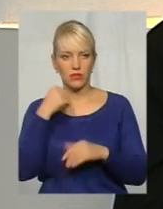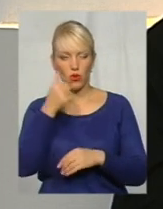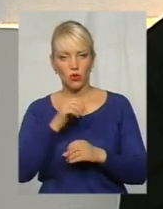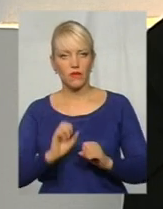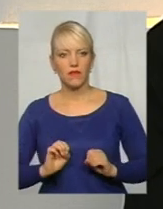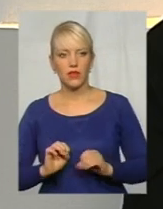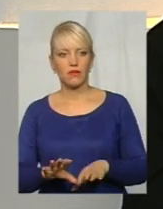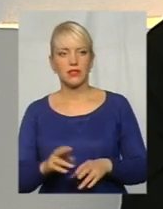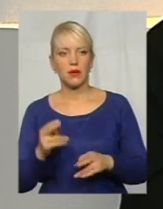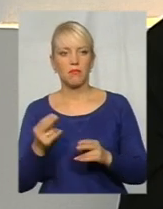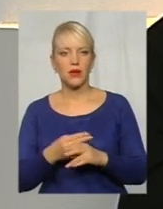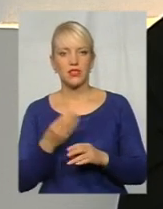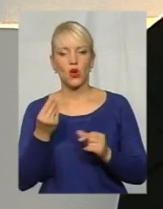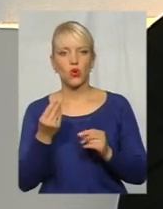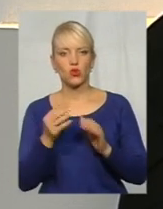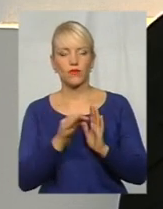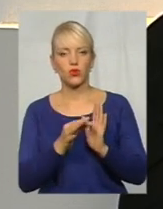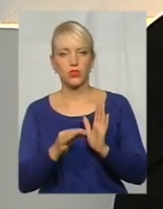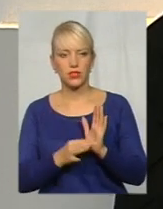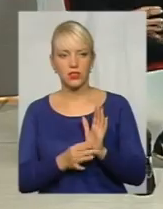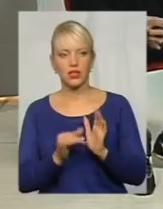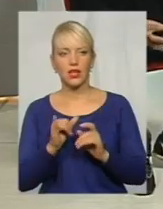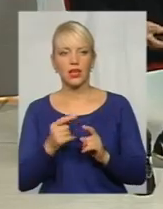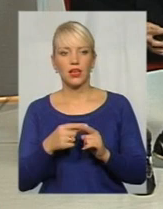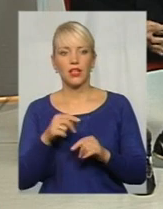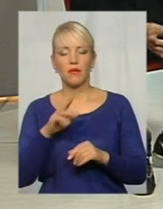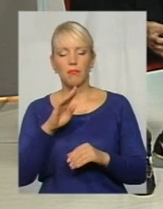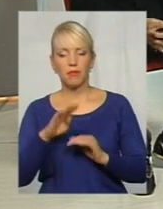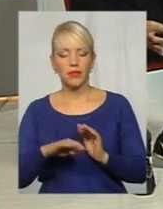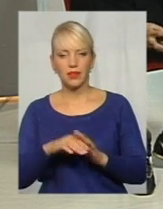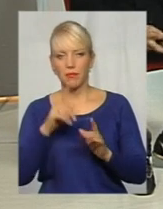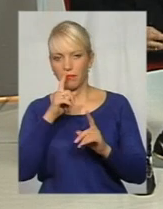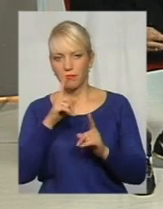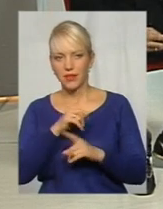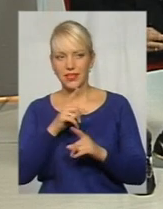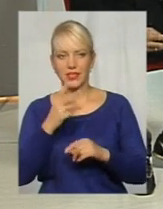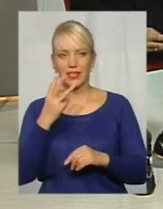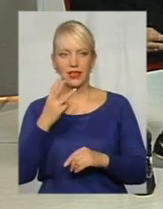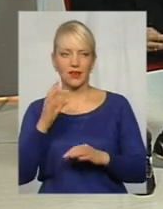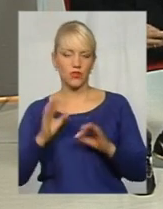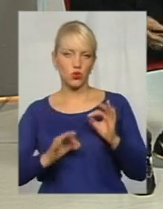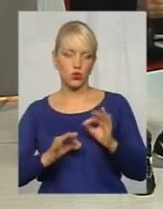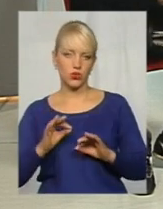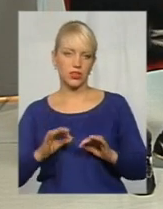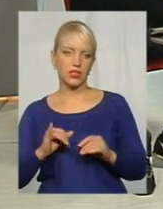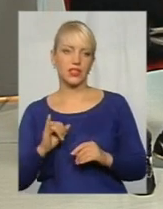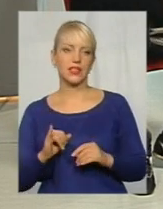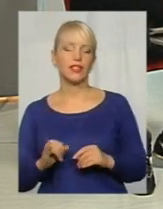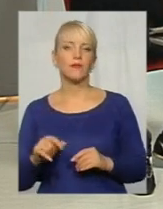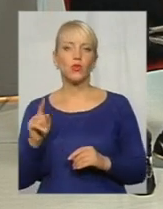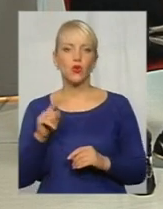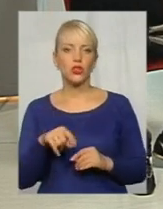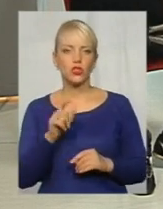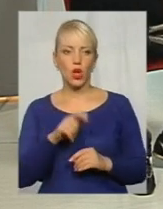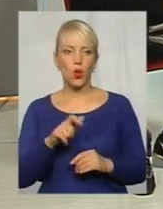без гроссової оцінки. І головне, що під мізерний, під 3 відсотки. І, до речі, людей,